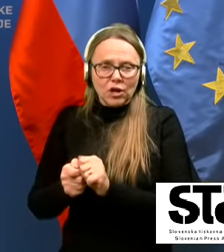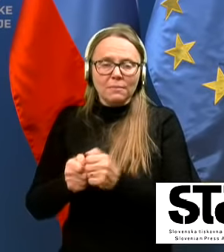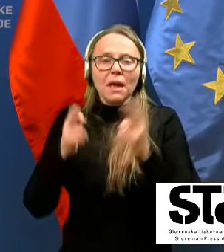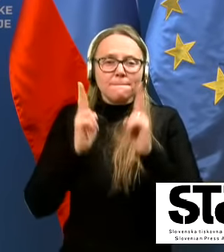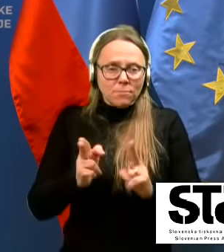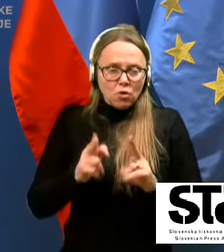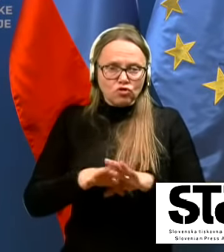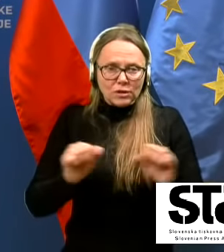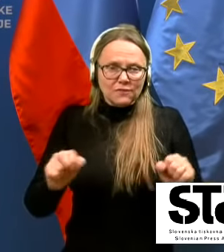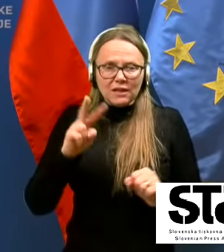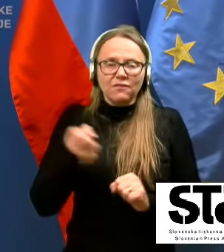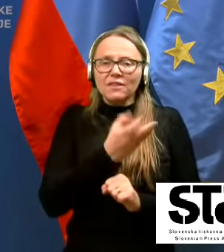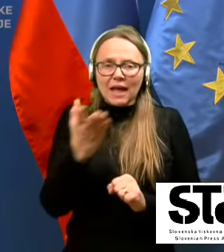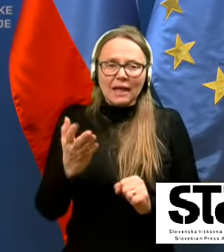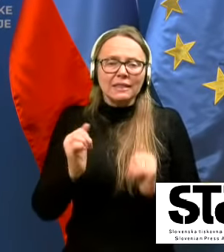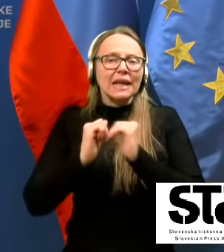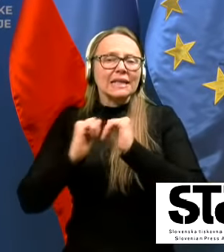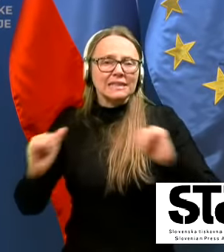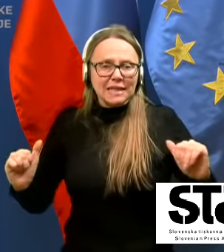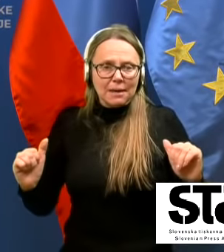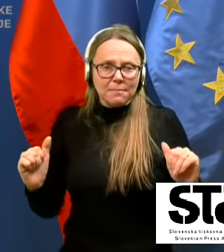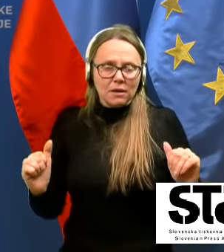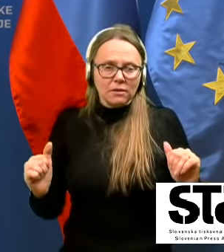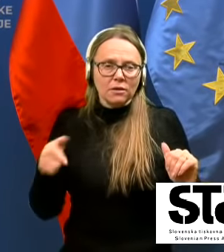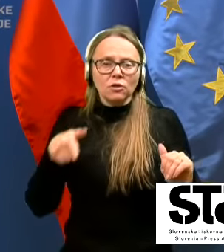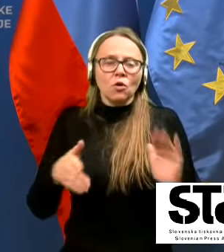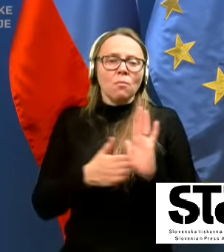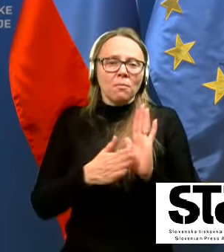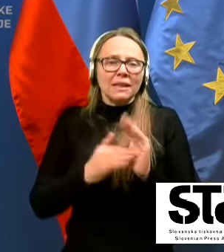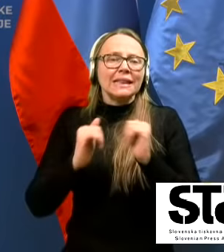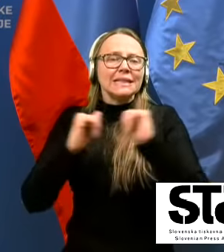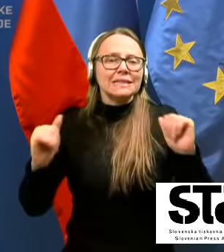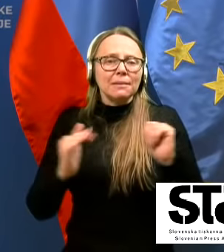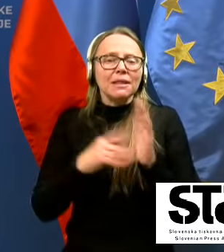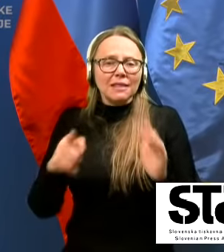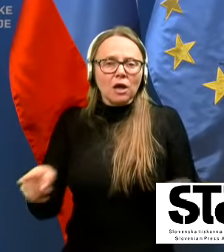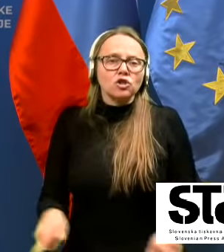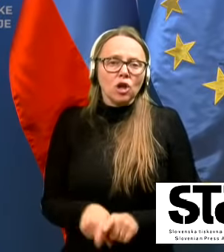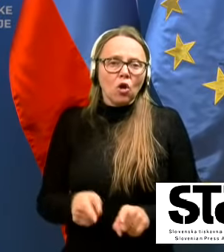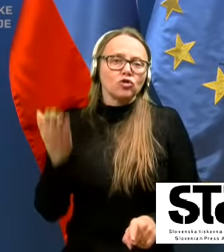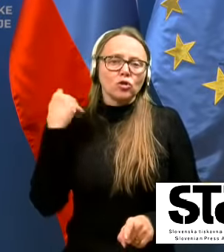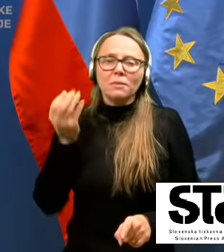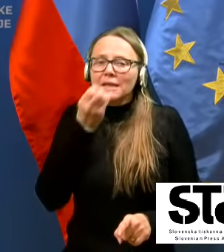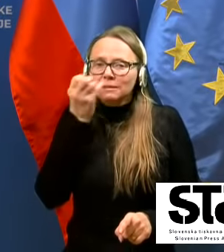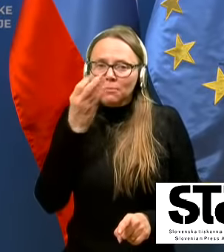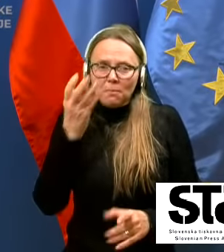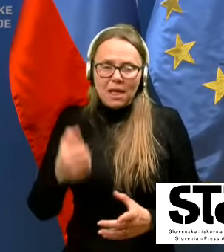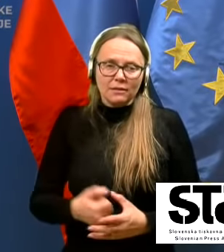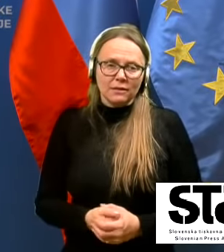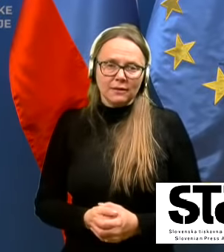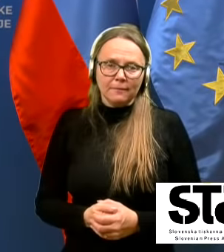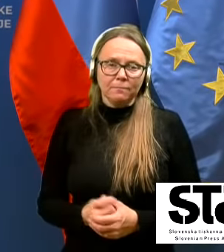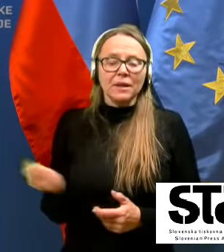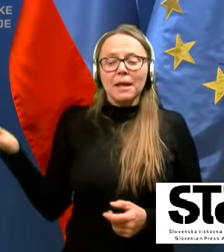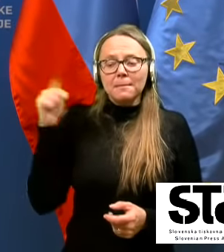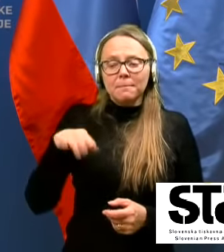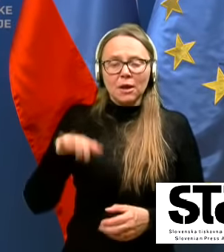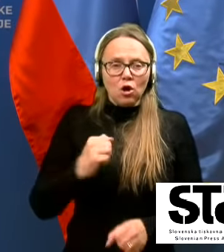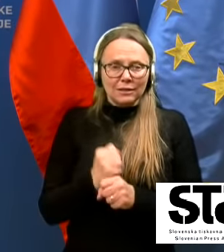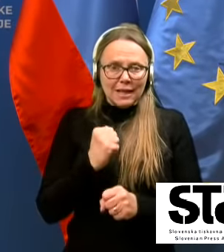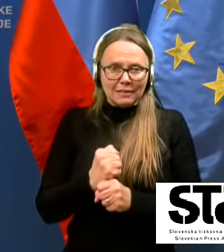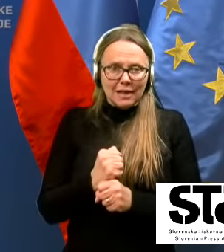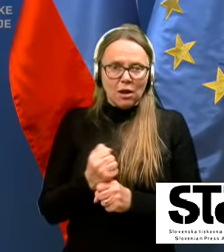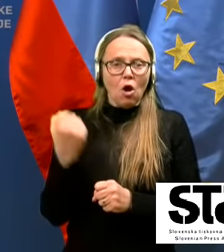v nekaterih izjemah. Torej, izjeme so take, kot so bile pravzaprav spomladi, prihod na delo,